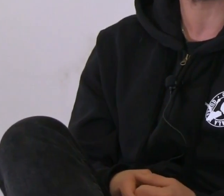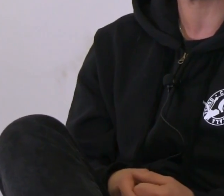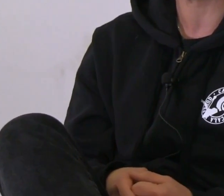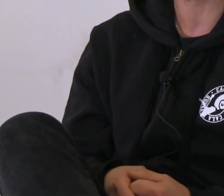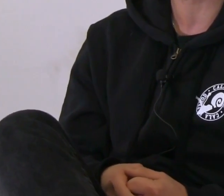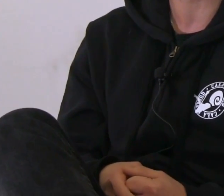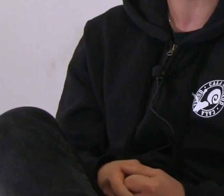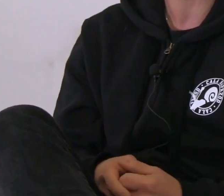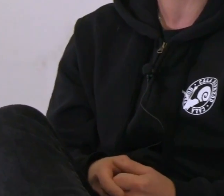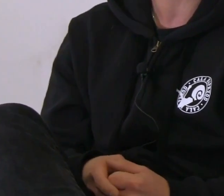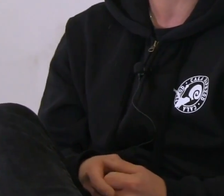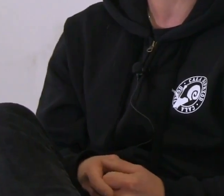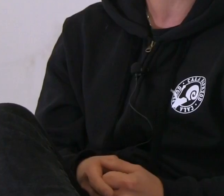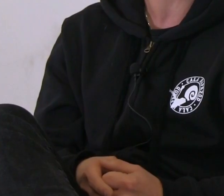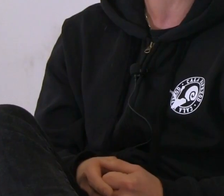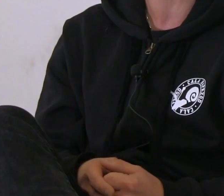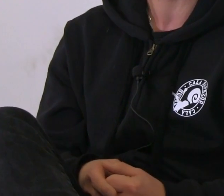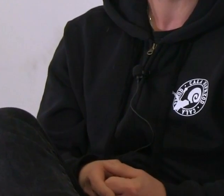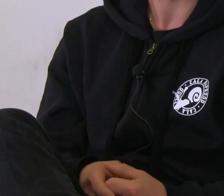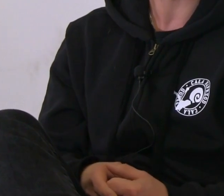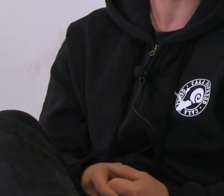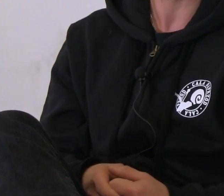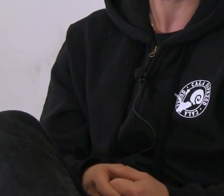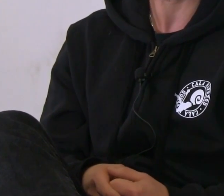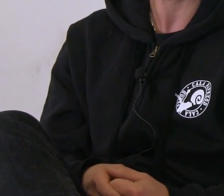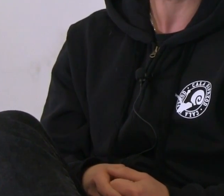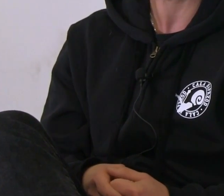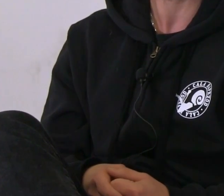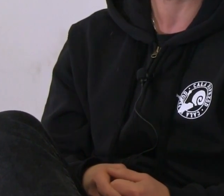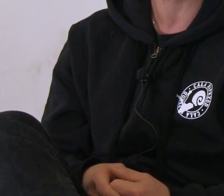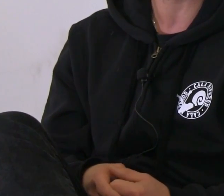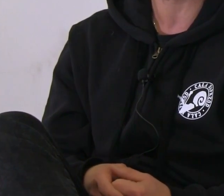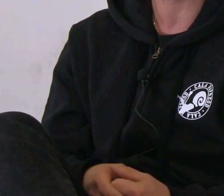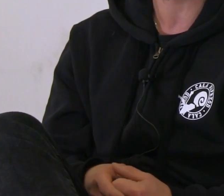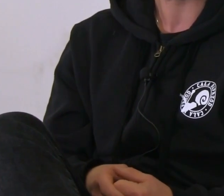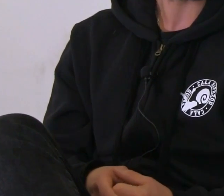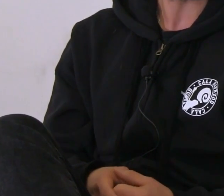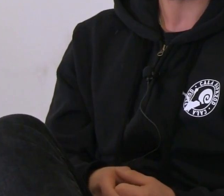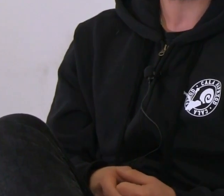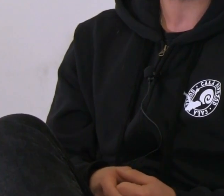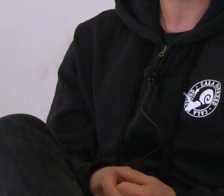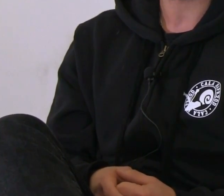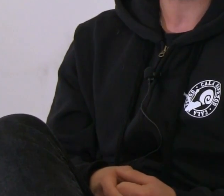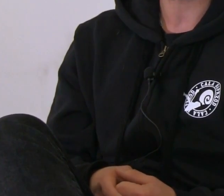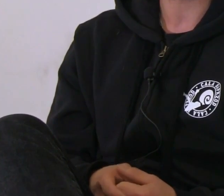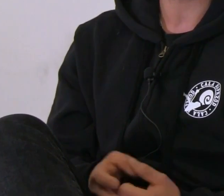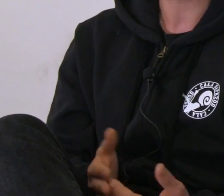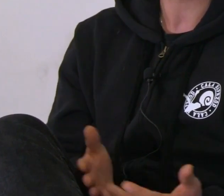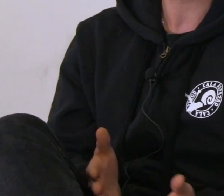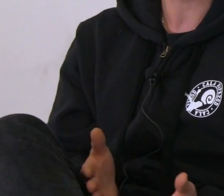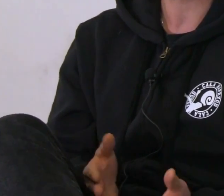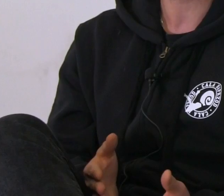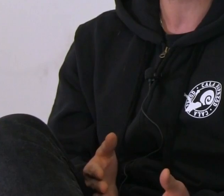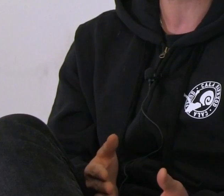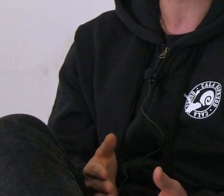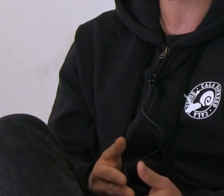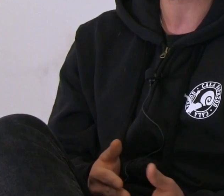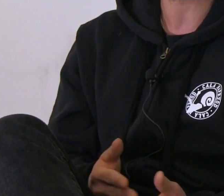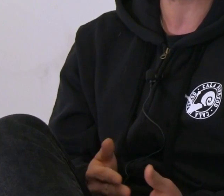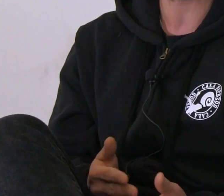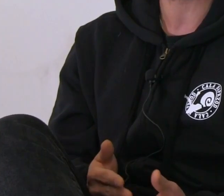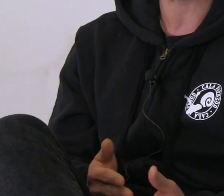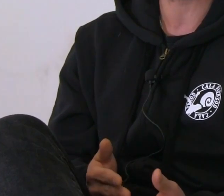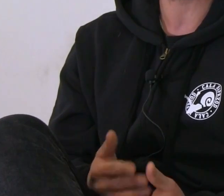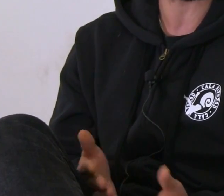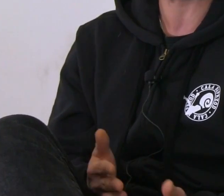kwestiami i tym biurem i tą całą logistyką już gdzieś tam ogarniętą to jest coś takiego, żeby to jakoś sakciarsko